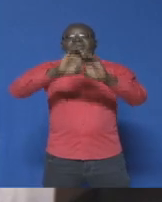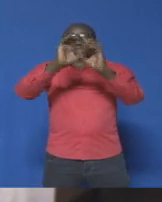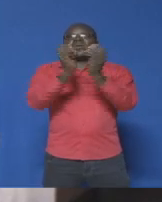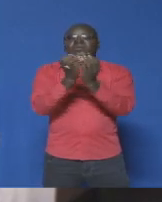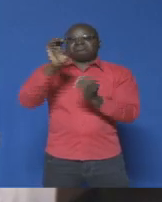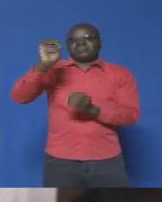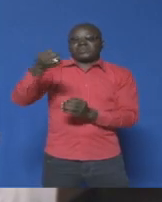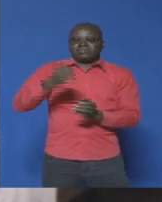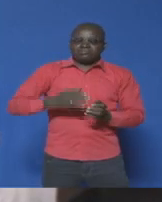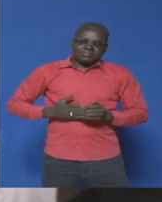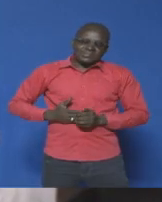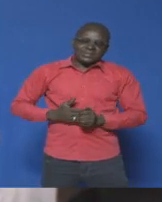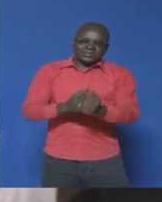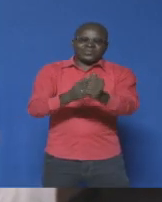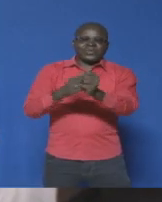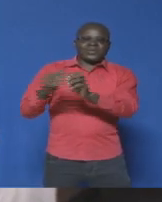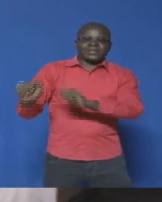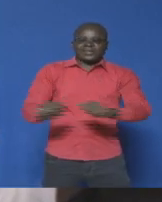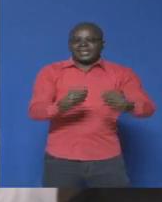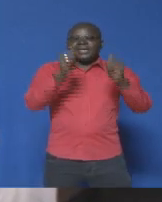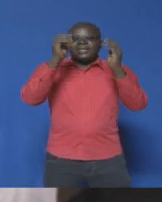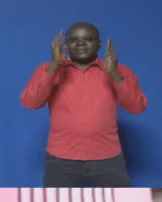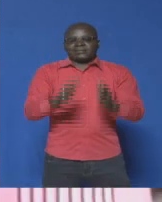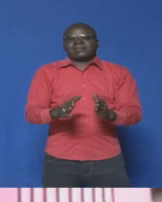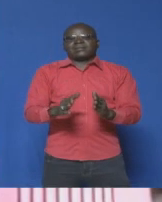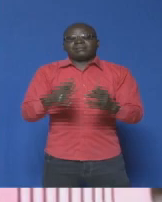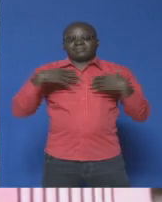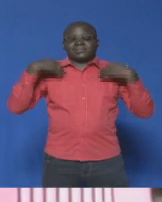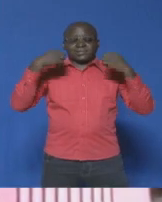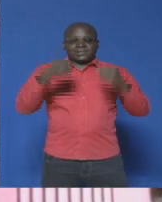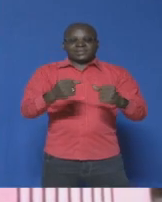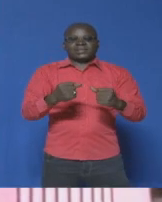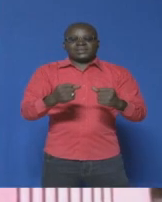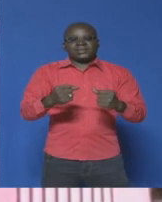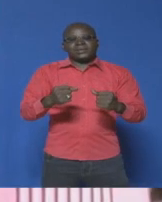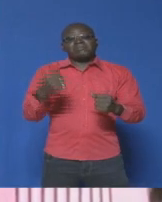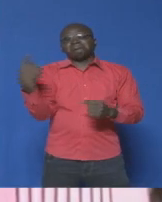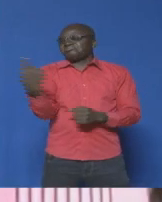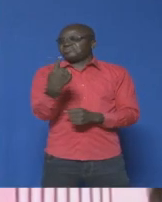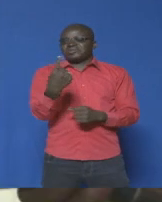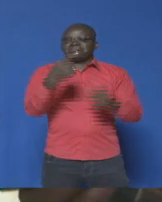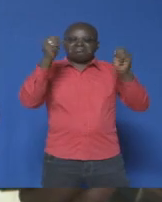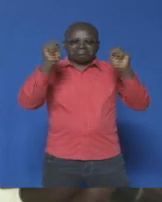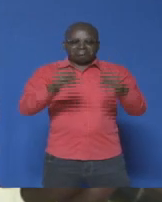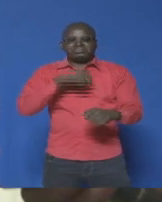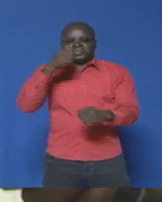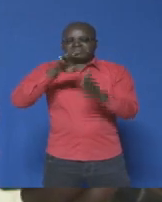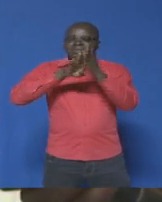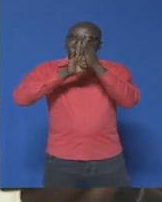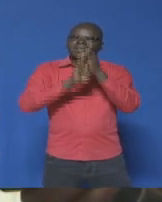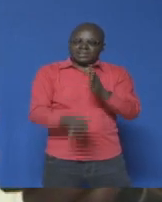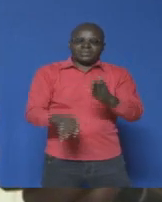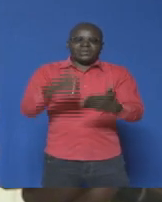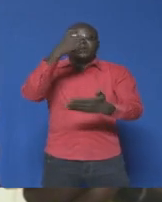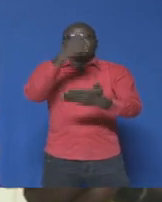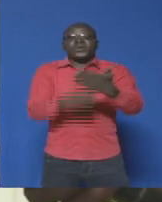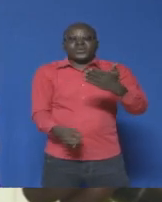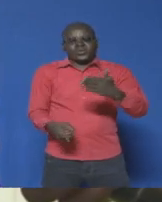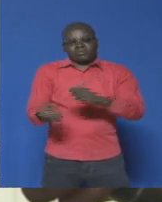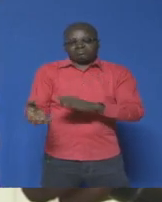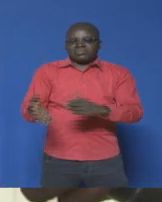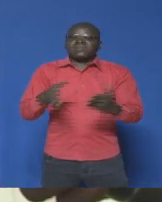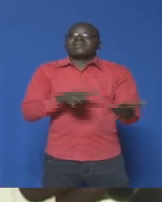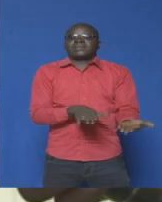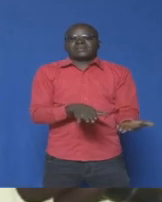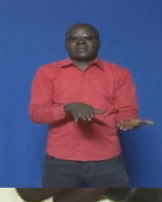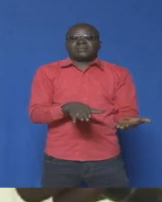accompagner les agents de la santé parce que les agents de la santé à eux seuls ne peuvent pas réduire les taux de mortalité maternelle, néonatale et infantile. Donc